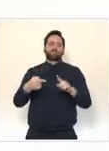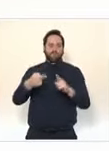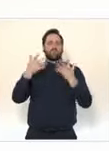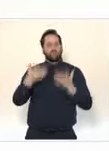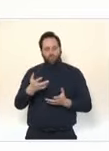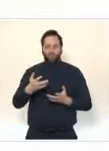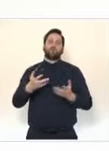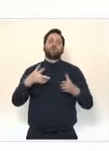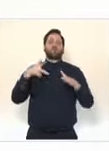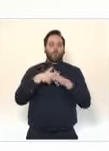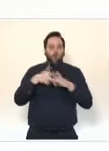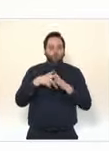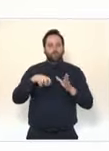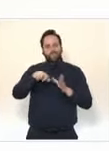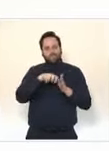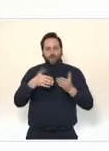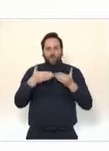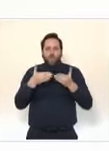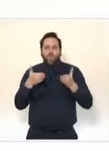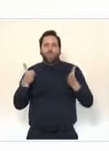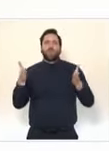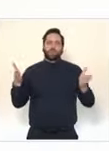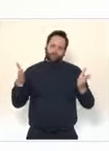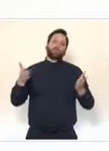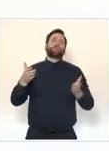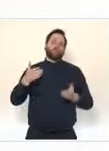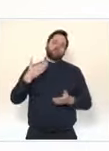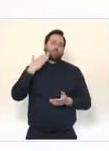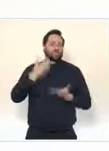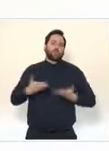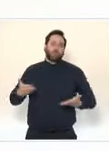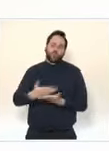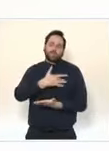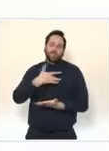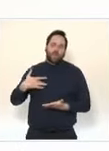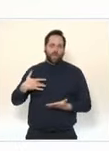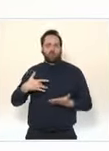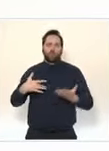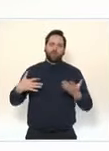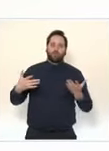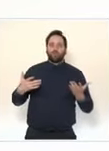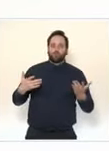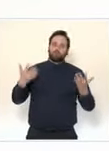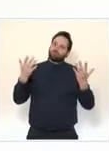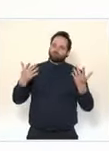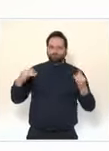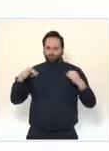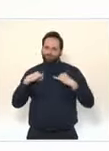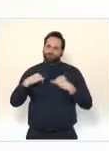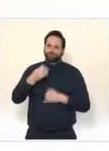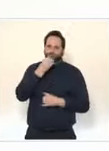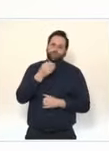que nous connaissons, nous devrons l'organiser de telle sorte qu'elle se fasse par étapes, de manière forcément